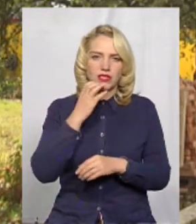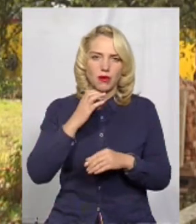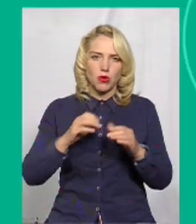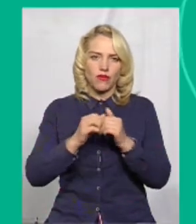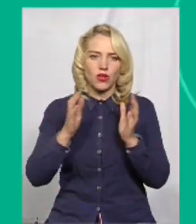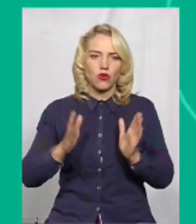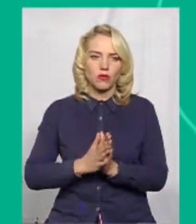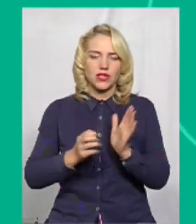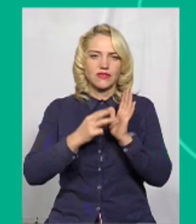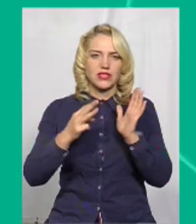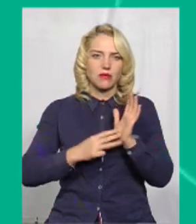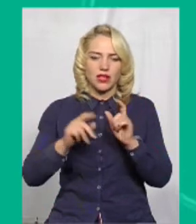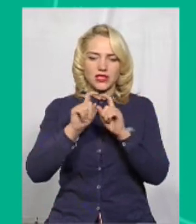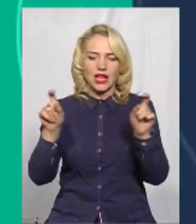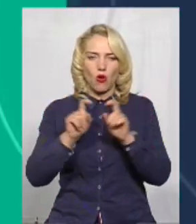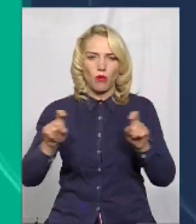об'єктів.